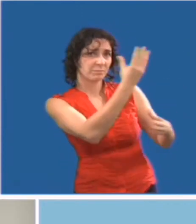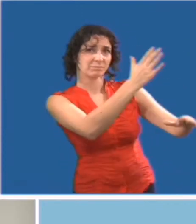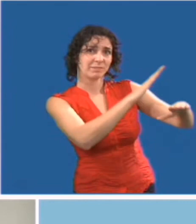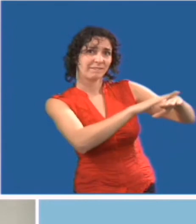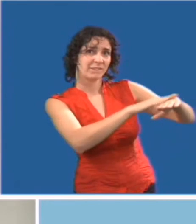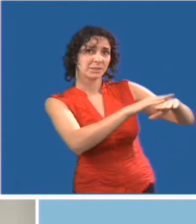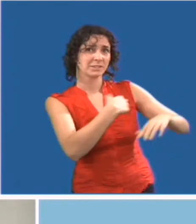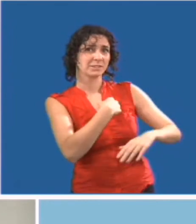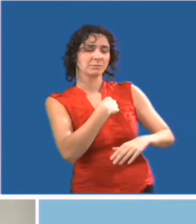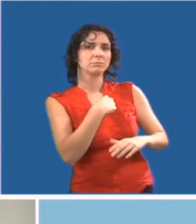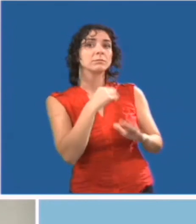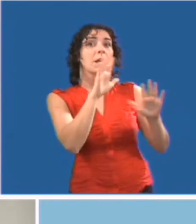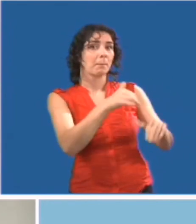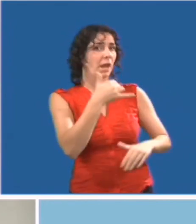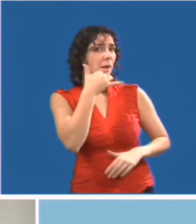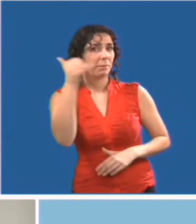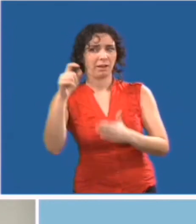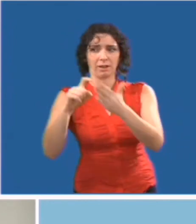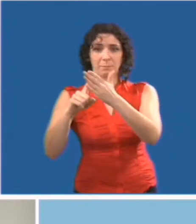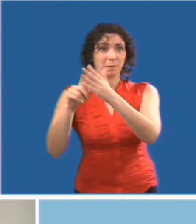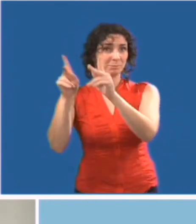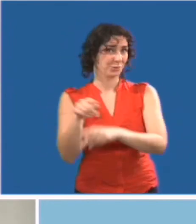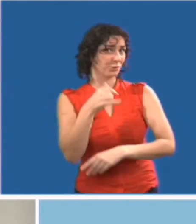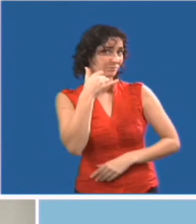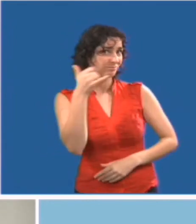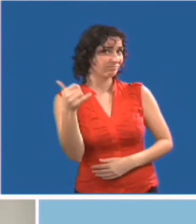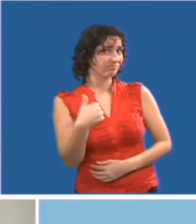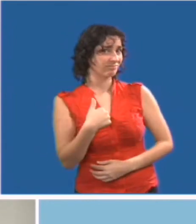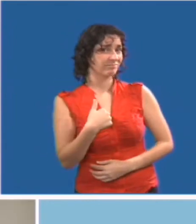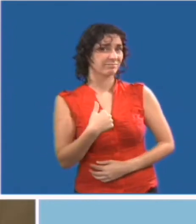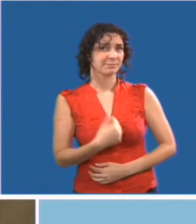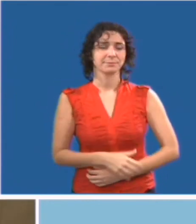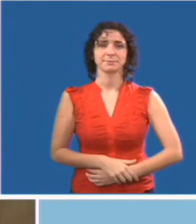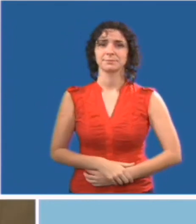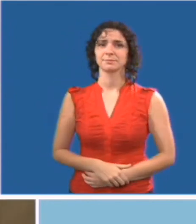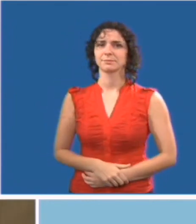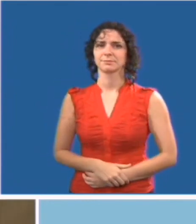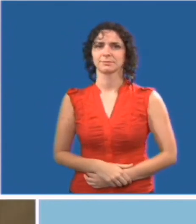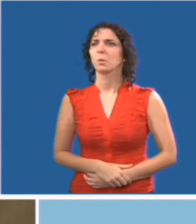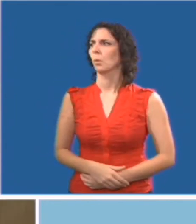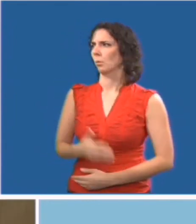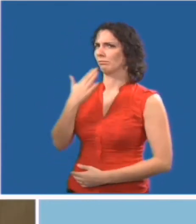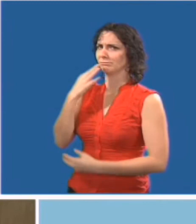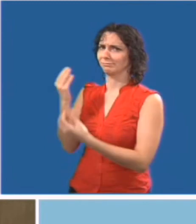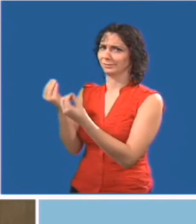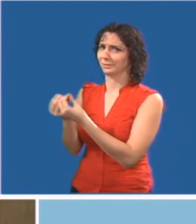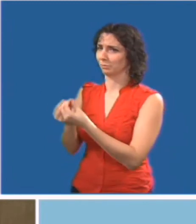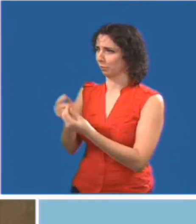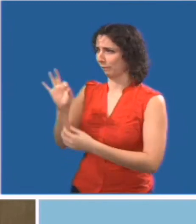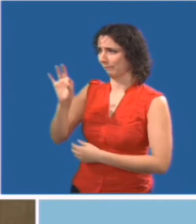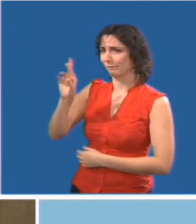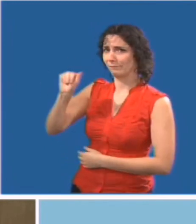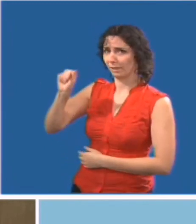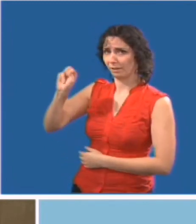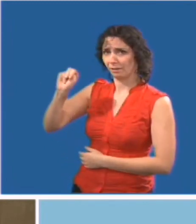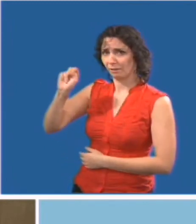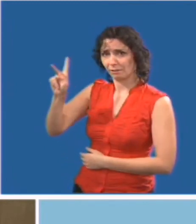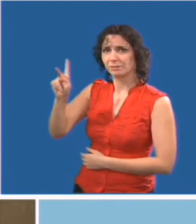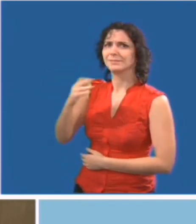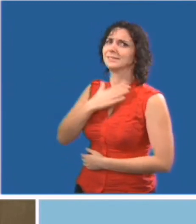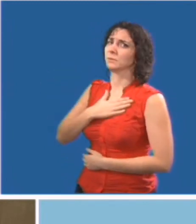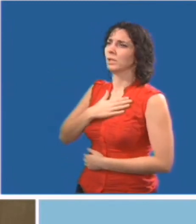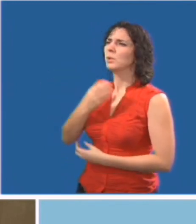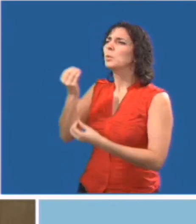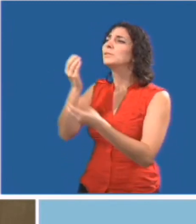donc faire installer une enseigne puis appeler le réparateur. Merci beaucoup Frank. Pouvez-vous faire